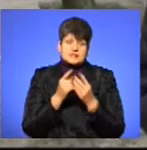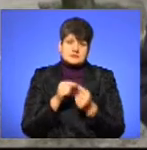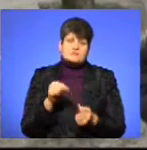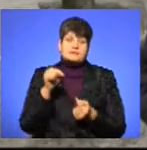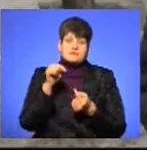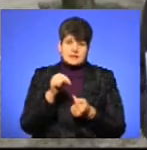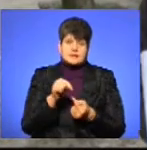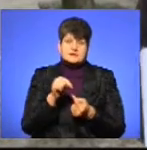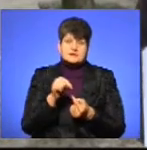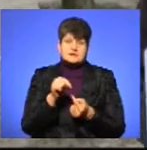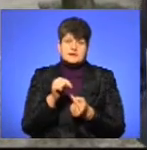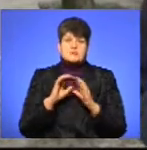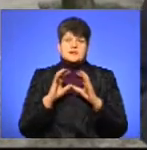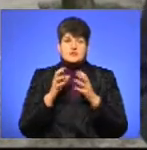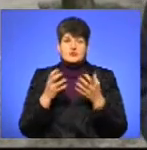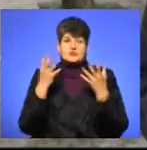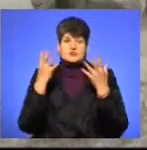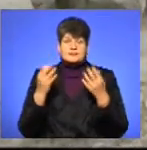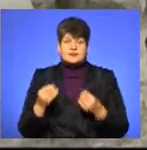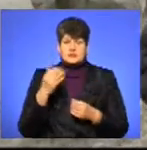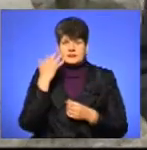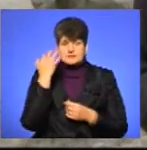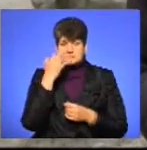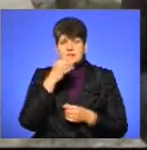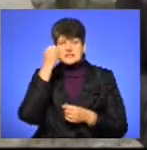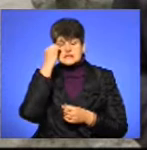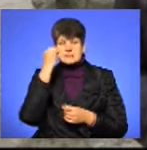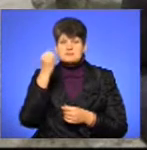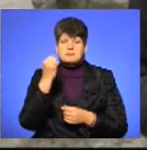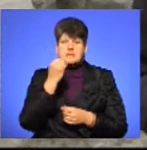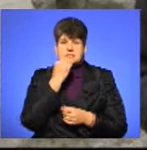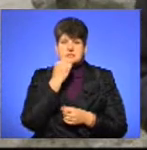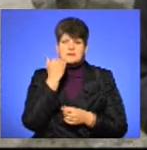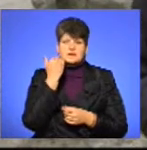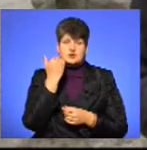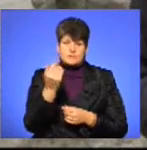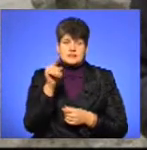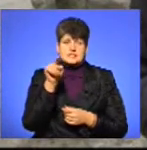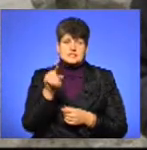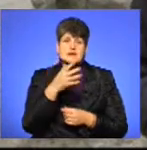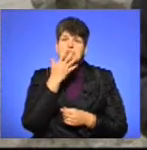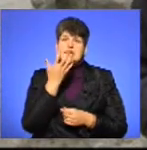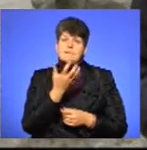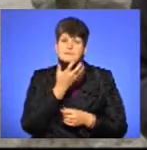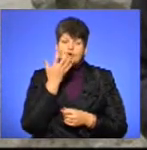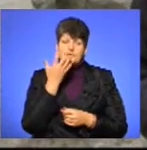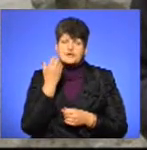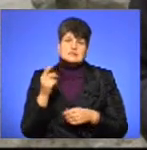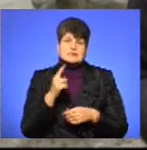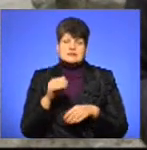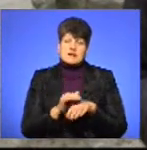з міжнародним днем незрячим. Спасибі тобі за тепло, за